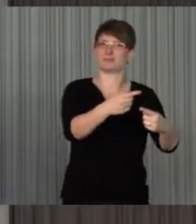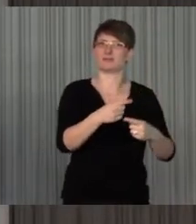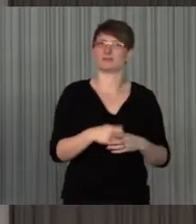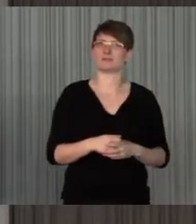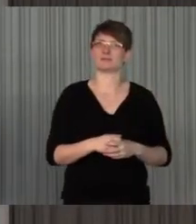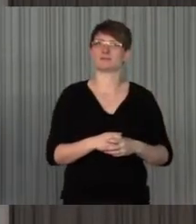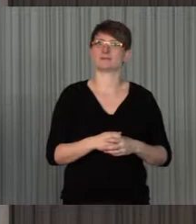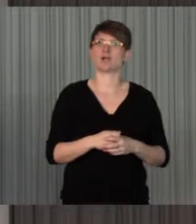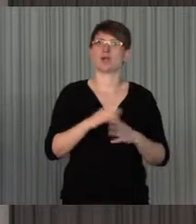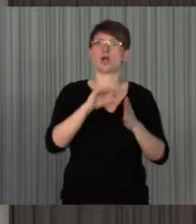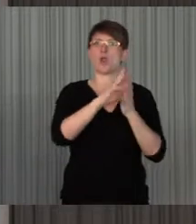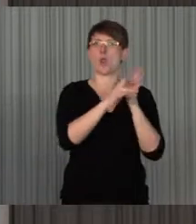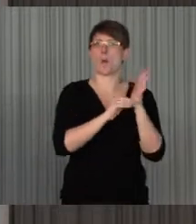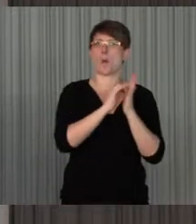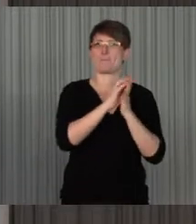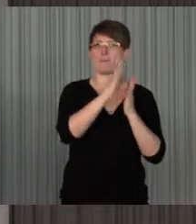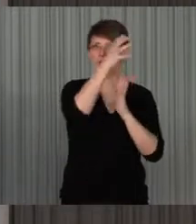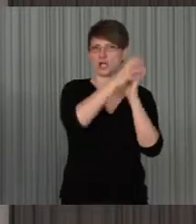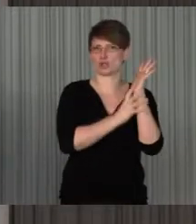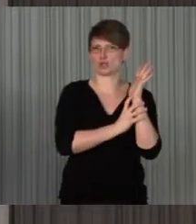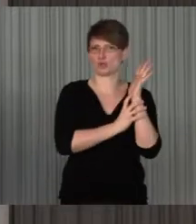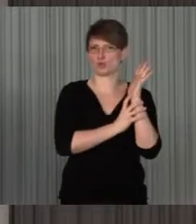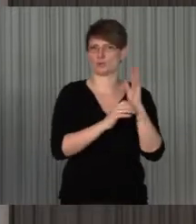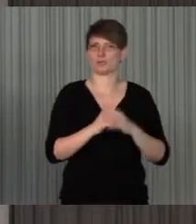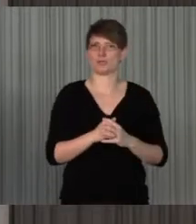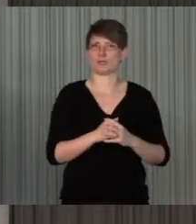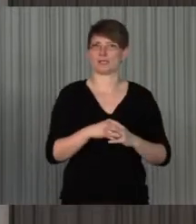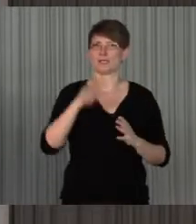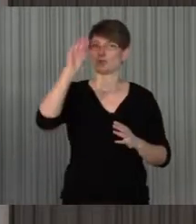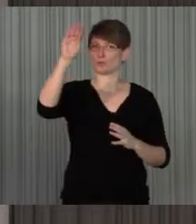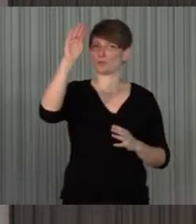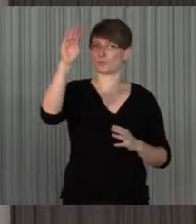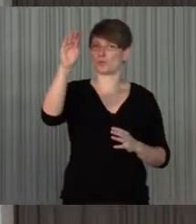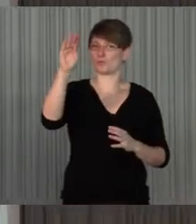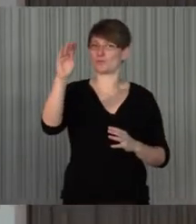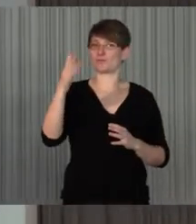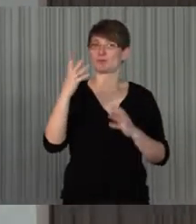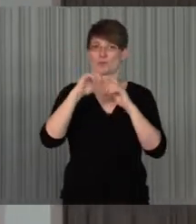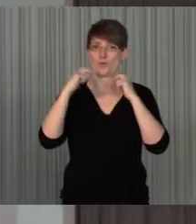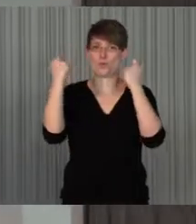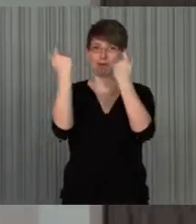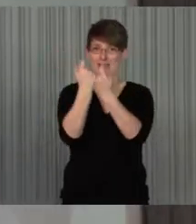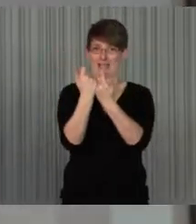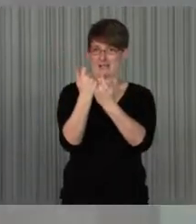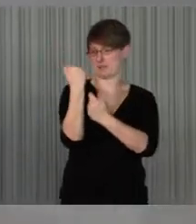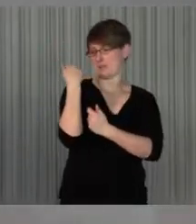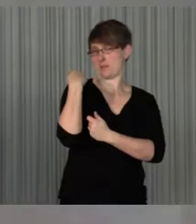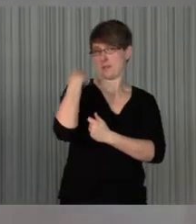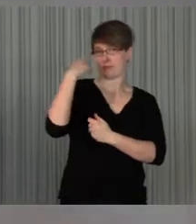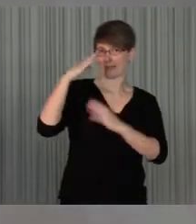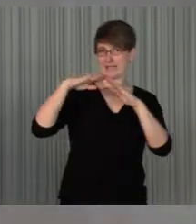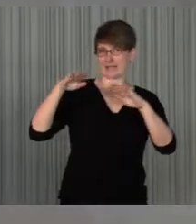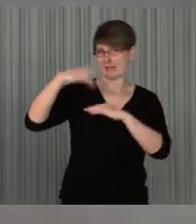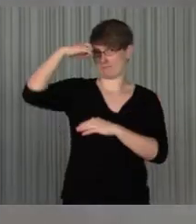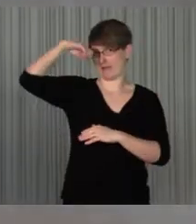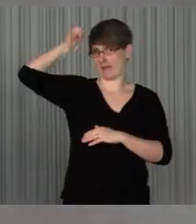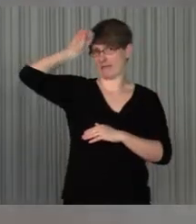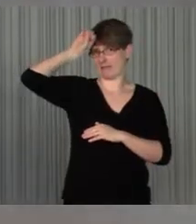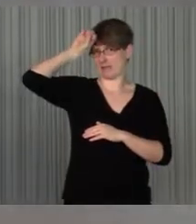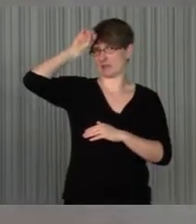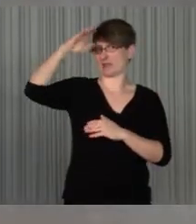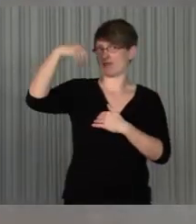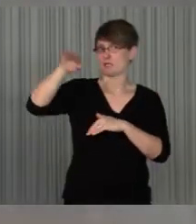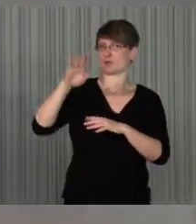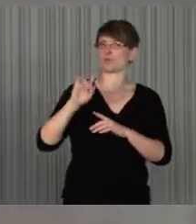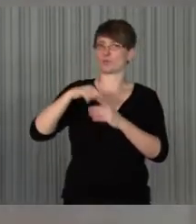Traumanschuh. Das habe ich auf dem Zukunftskongress der Aktion Mensch, der in Berlin stattgefunden hat, von dem man hat ja gestern auch